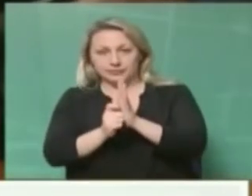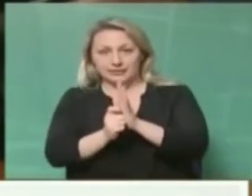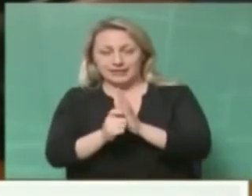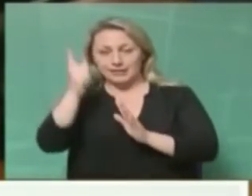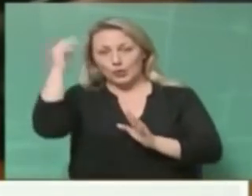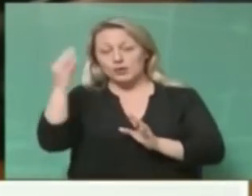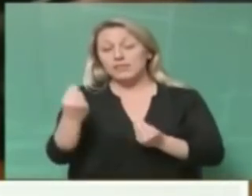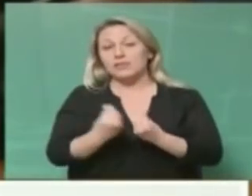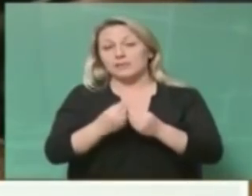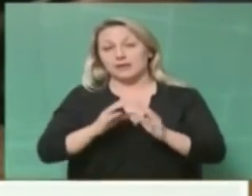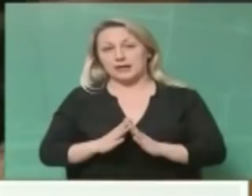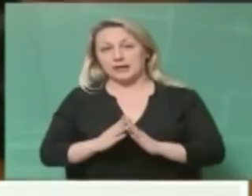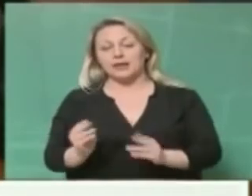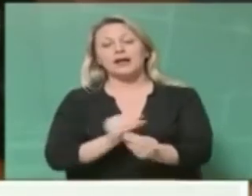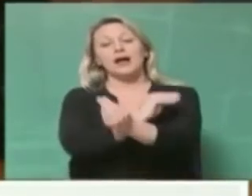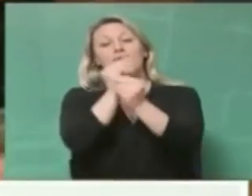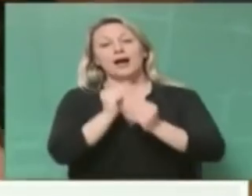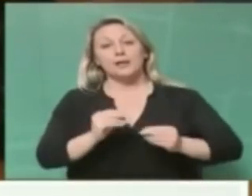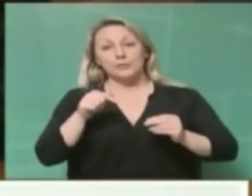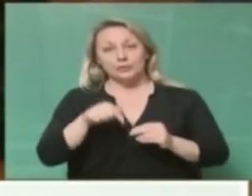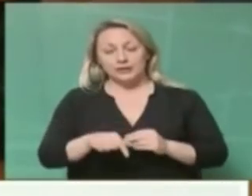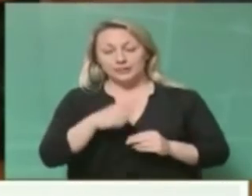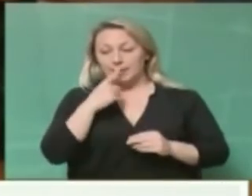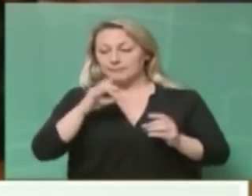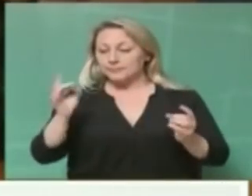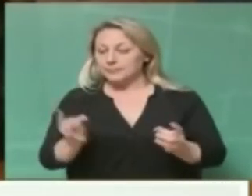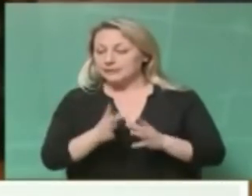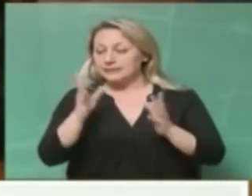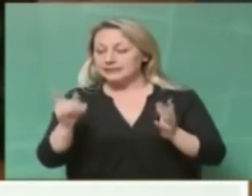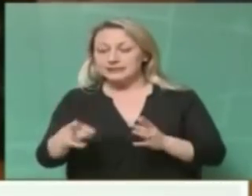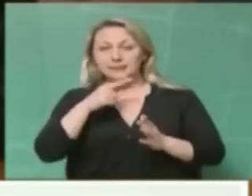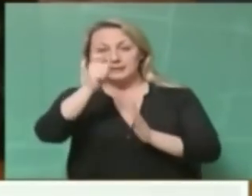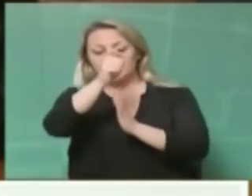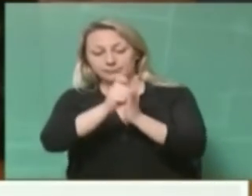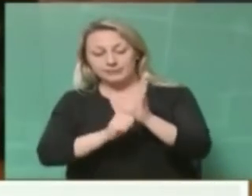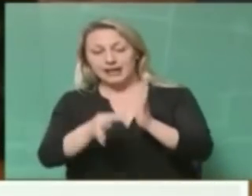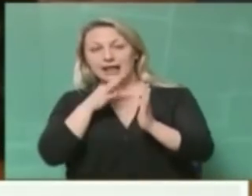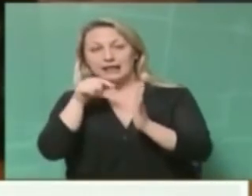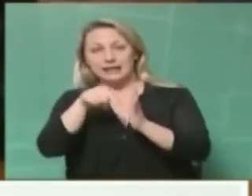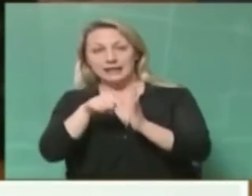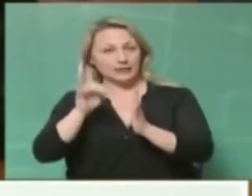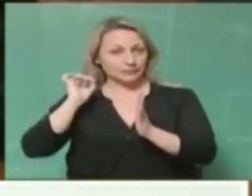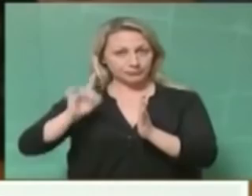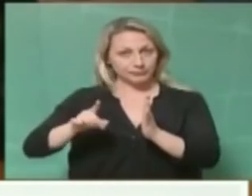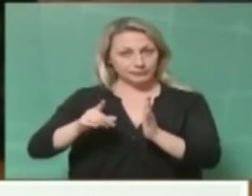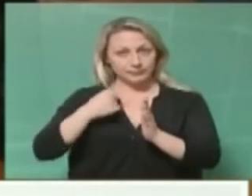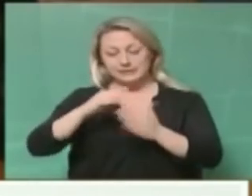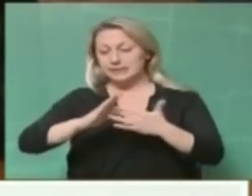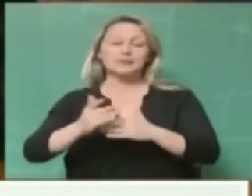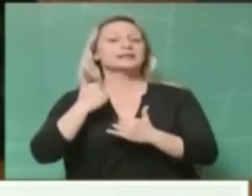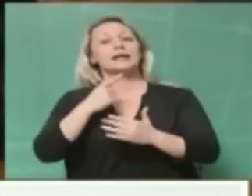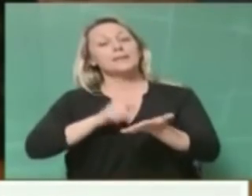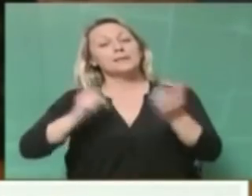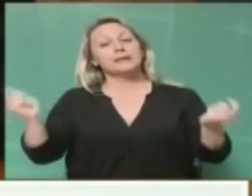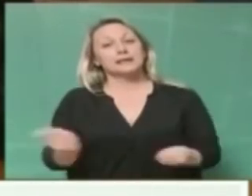Και επομένως δεν μπορεί να θεωρηθεί ότι είναι παράνομο ή ότι θα μπορούσε να βγει παράνομο το να μην μπορεί να λειτουργεί μια υπηρεσία που